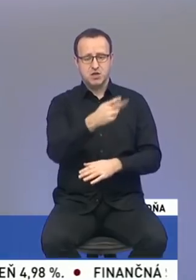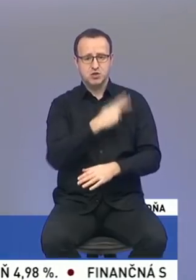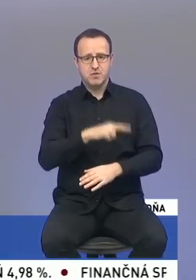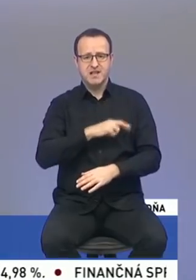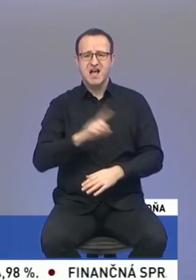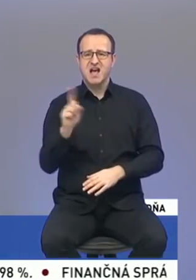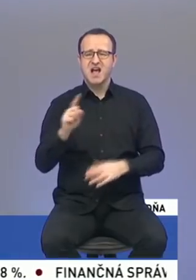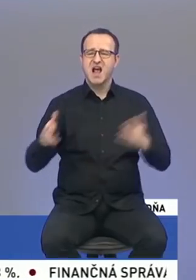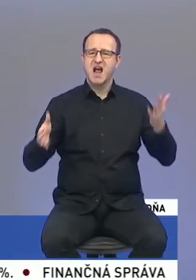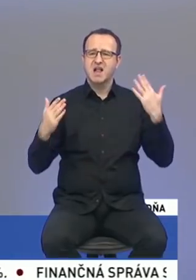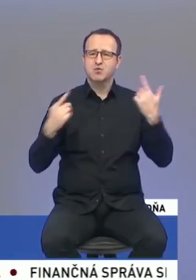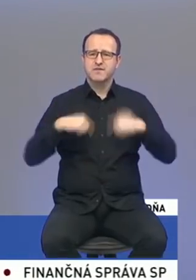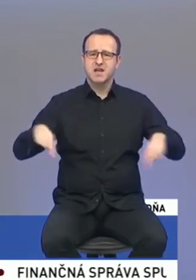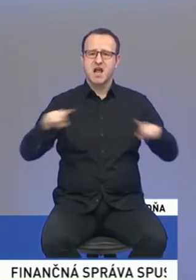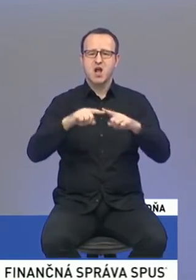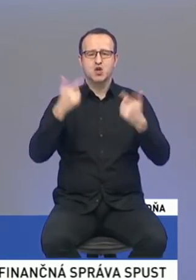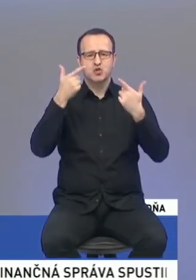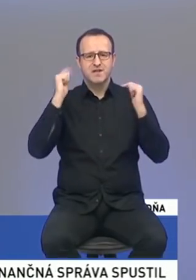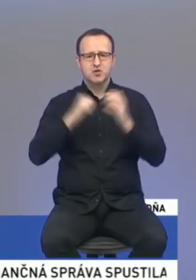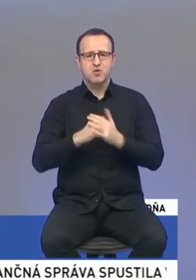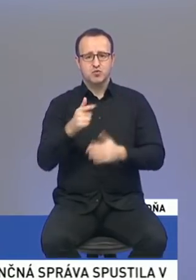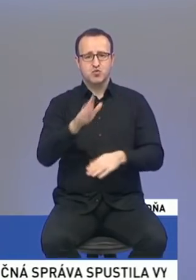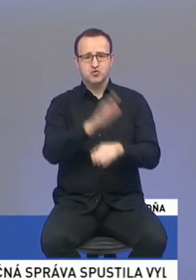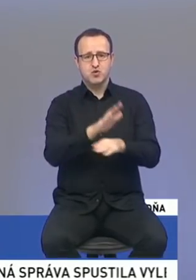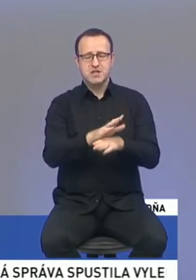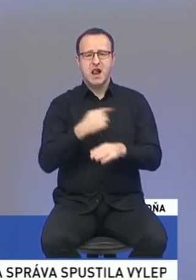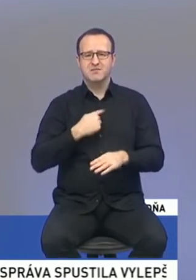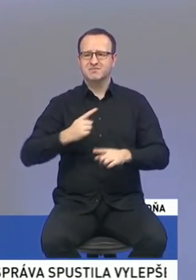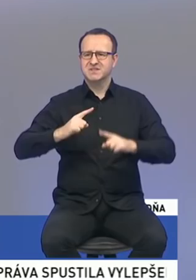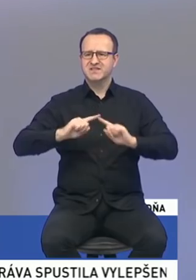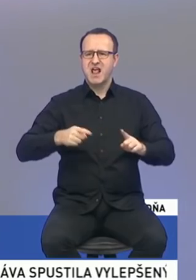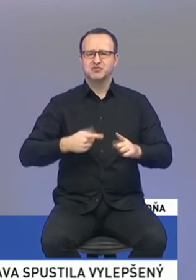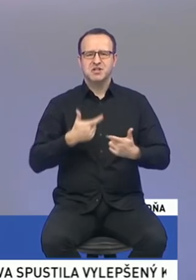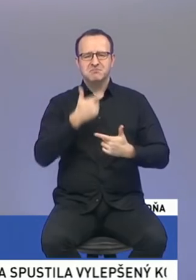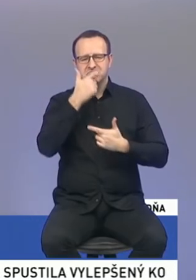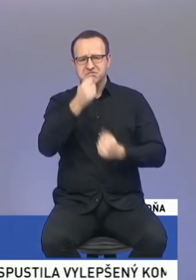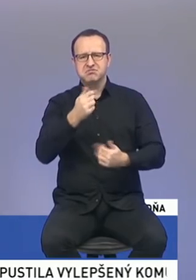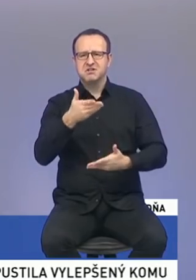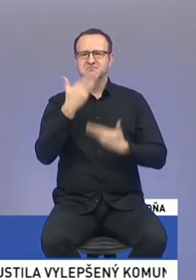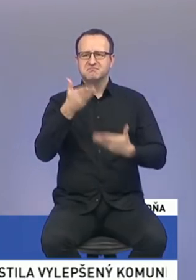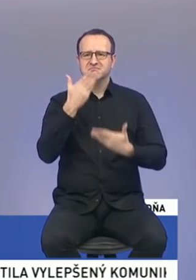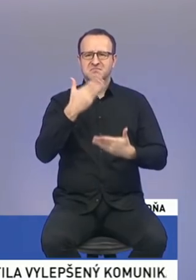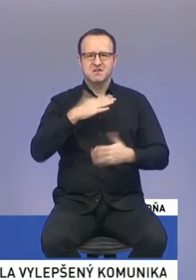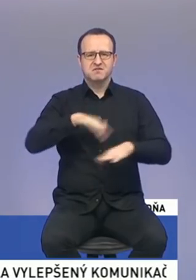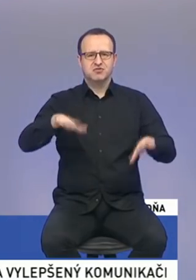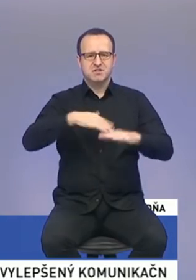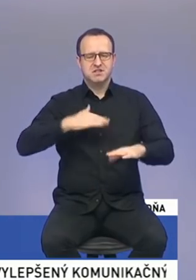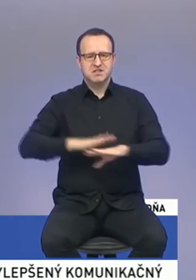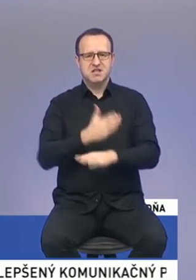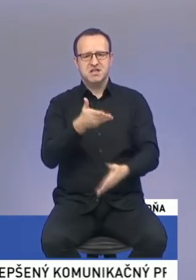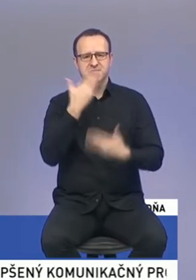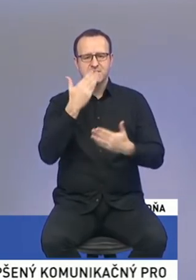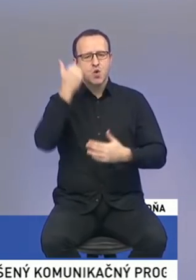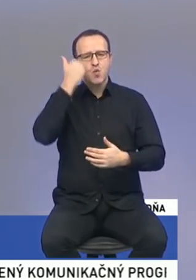aká atmosféra vládne v tejto krajine. A naozaj ostal tu v krajine taký zvláštny puch, ktorý jednoducho už cítia všetci. Tí ľudia už chcú